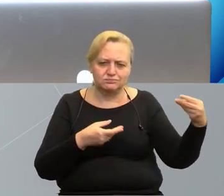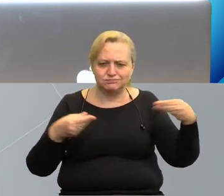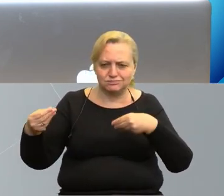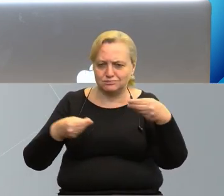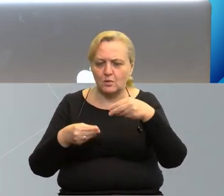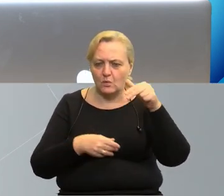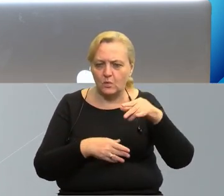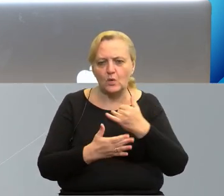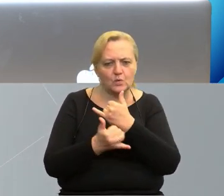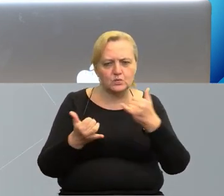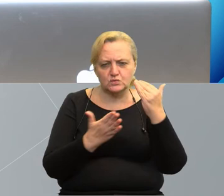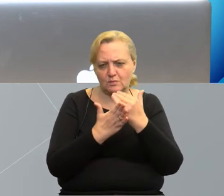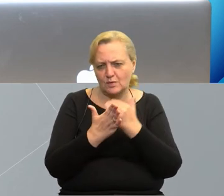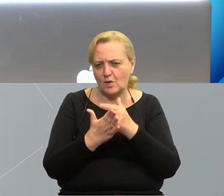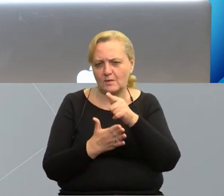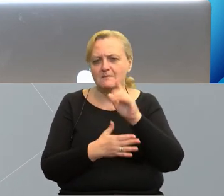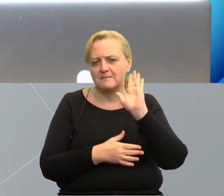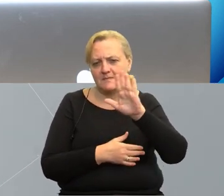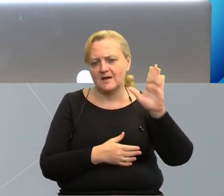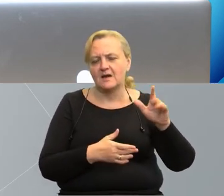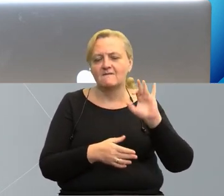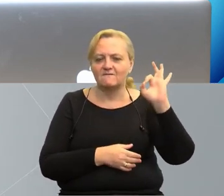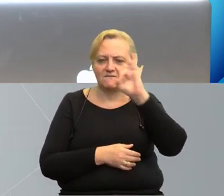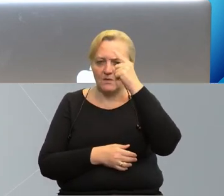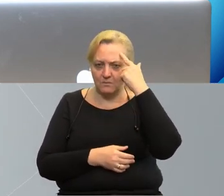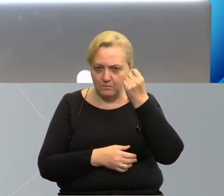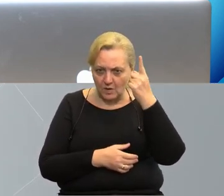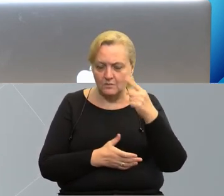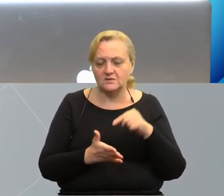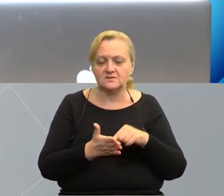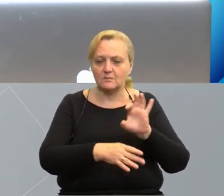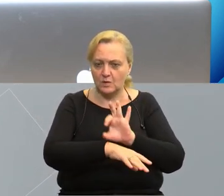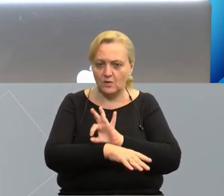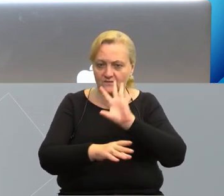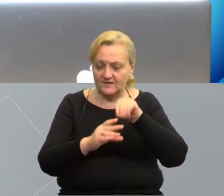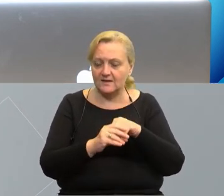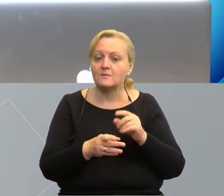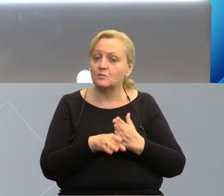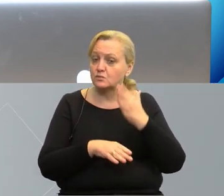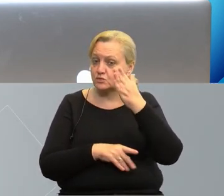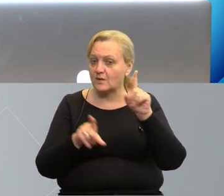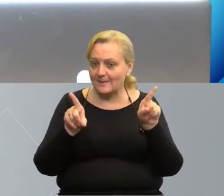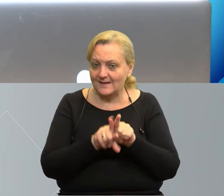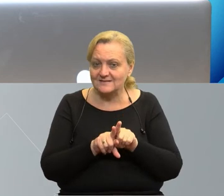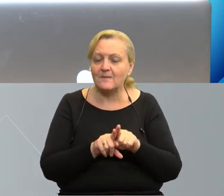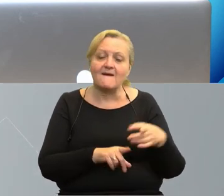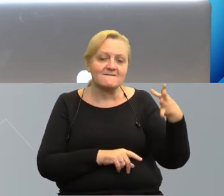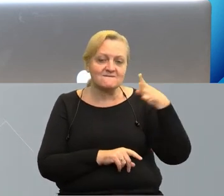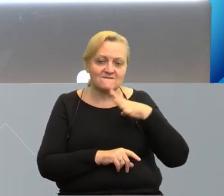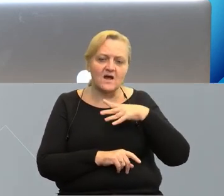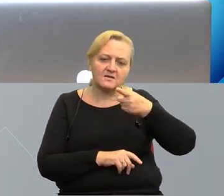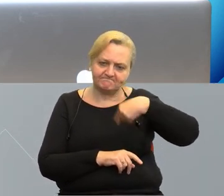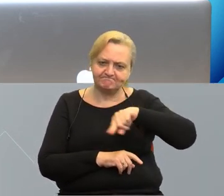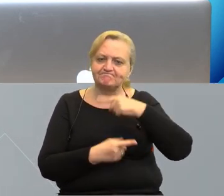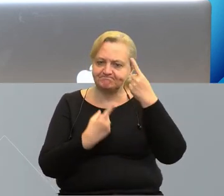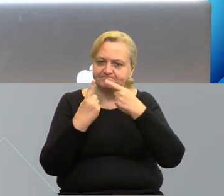unijnych. W różnych programach Państwo pewnie mają swoje pomysły projektowe, także na przyszłość. warto naszym